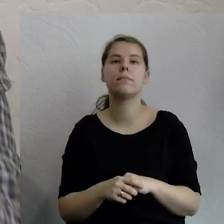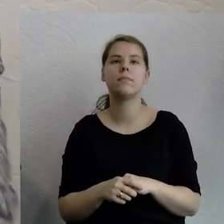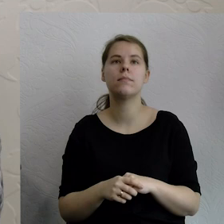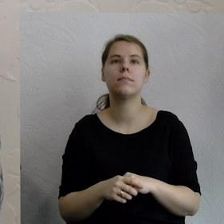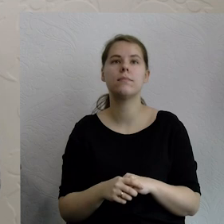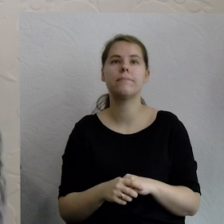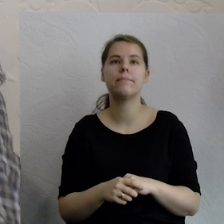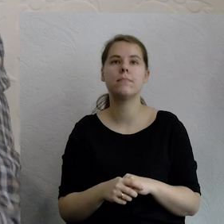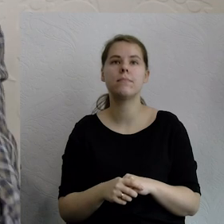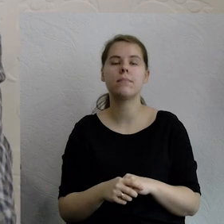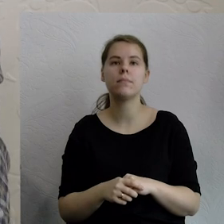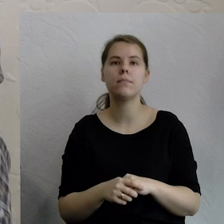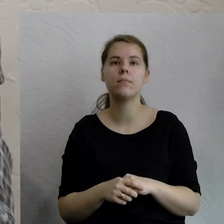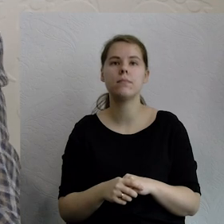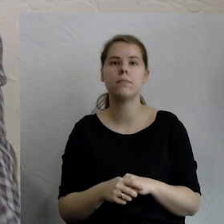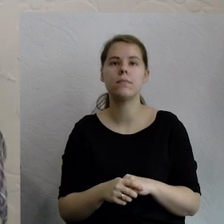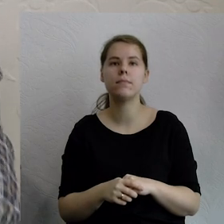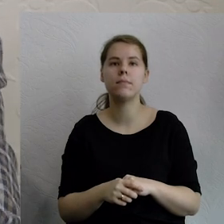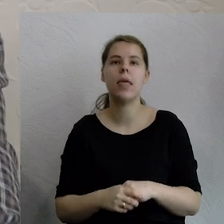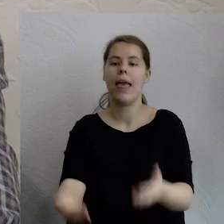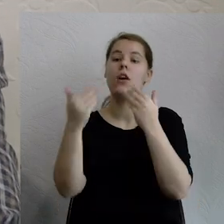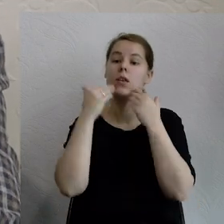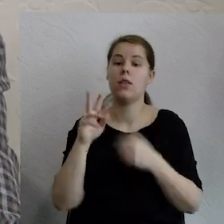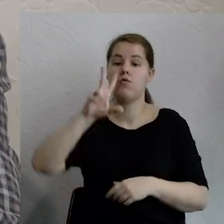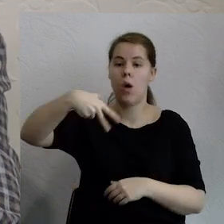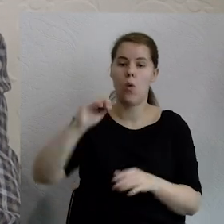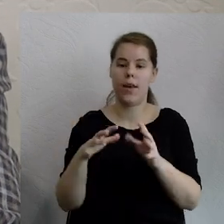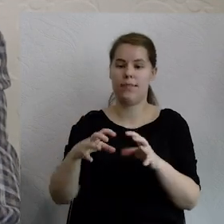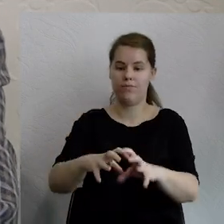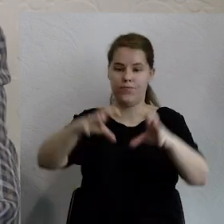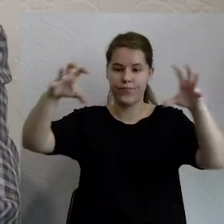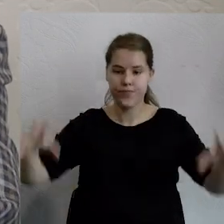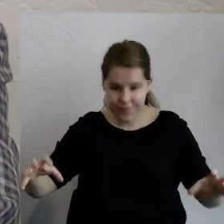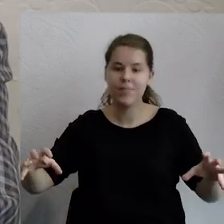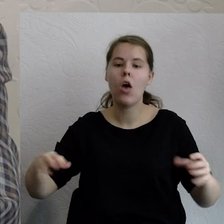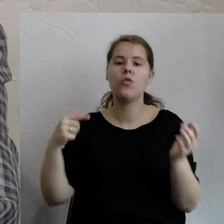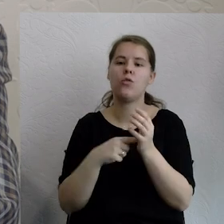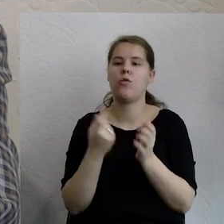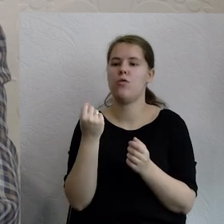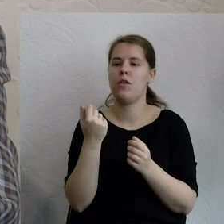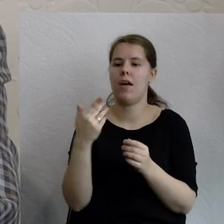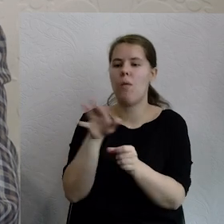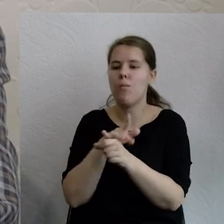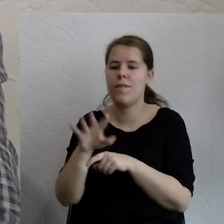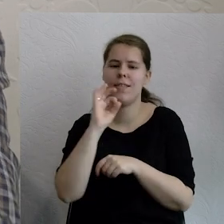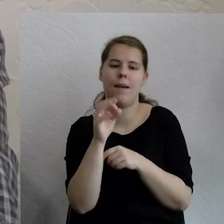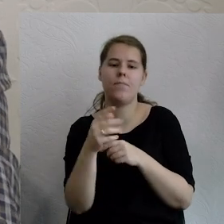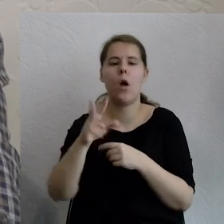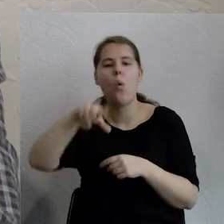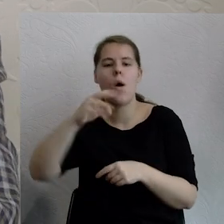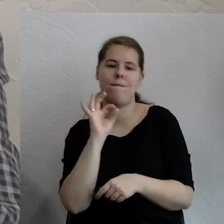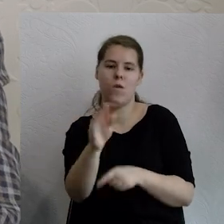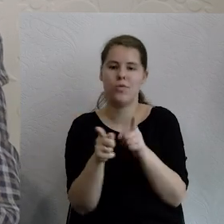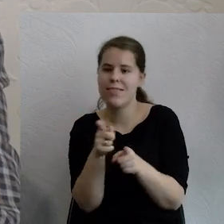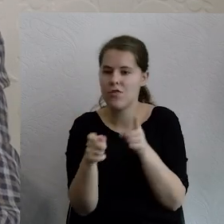też przez to poszerzenie się zredefiniowała, tak właśnie zredefiniowała jako takie miejsce, które właśnie ma